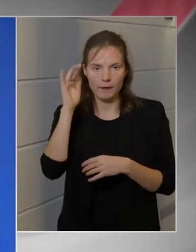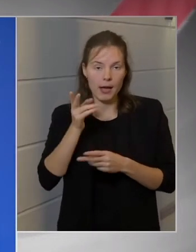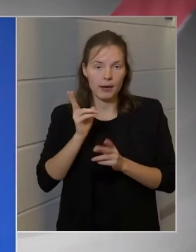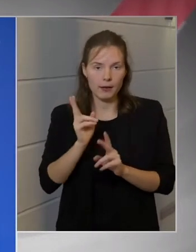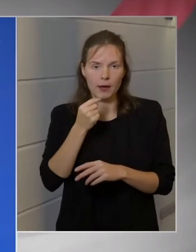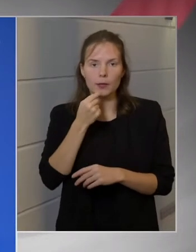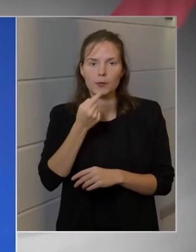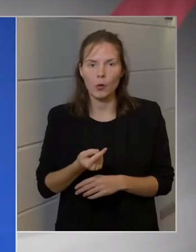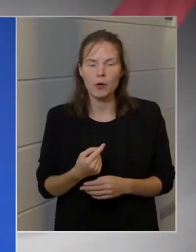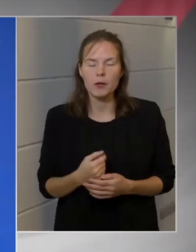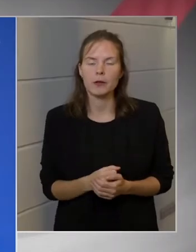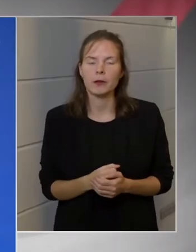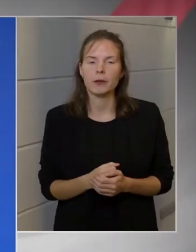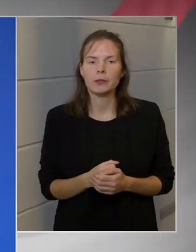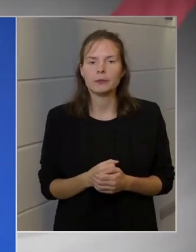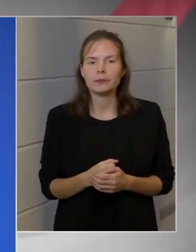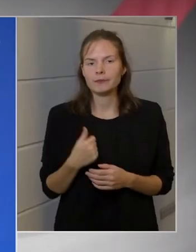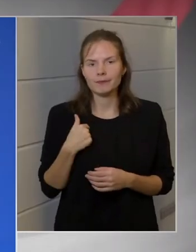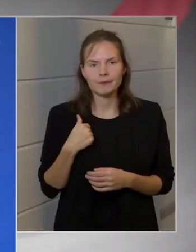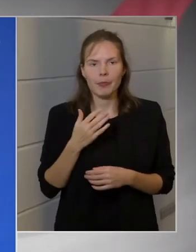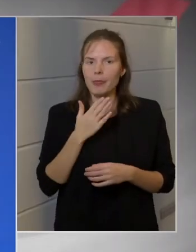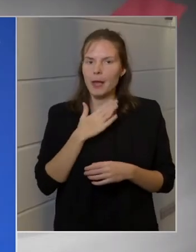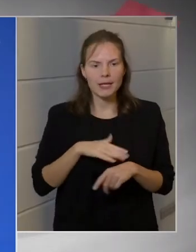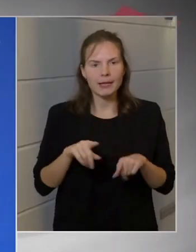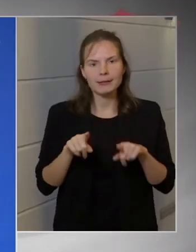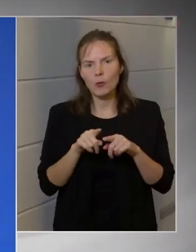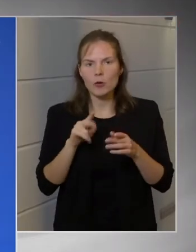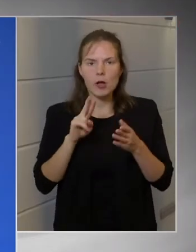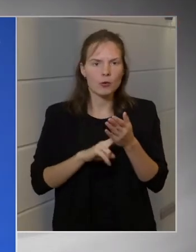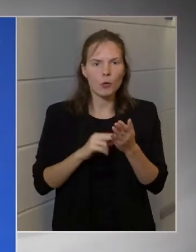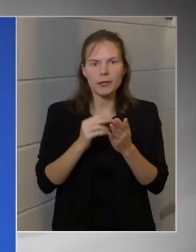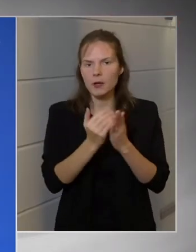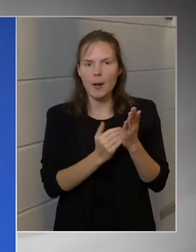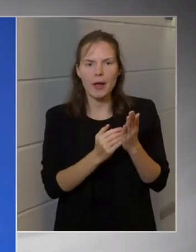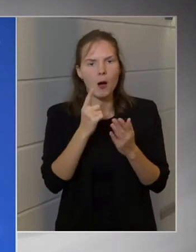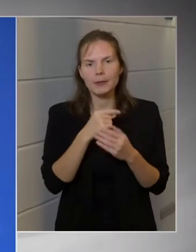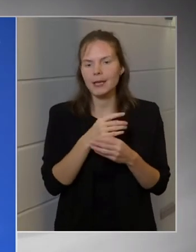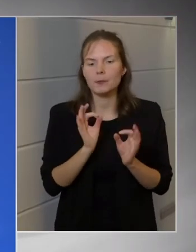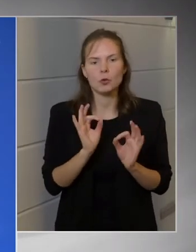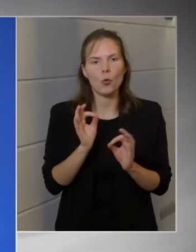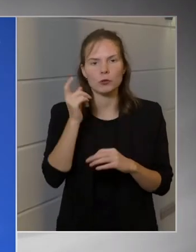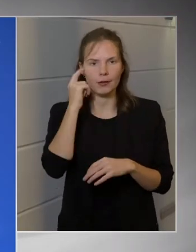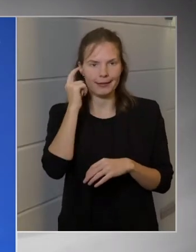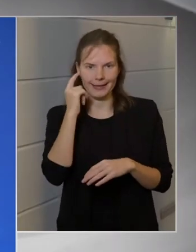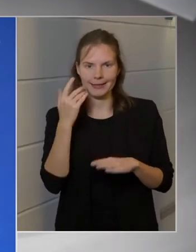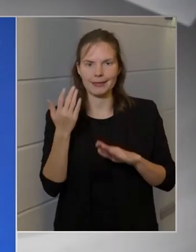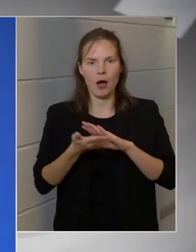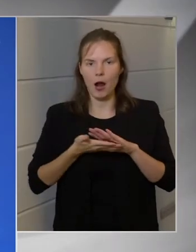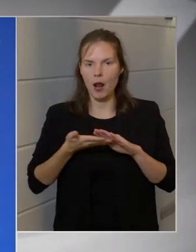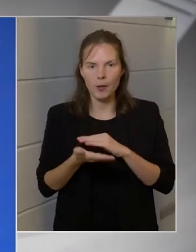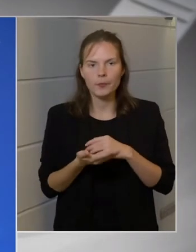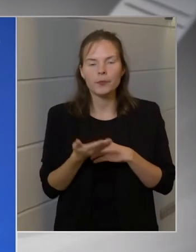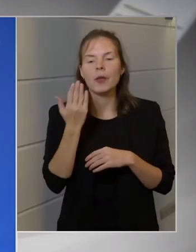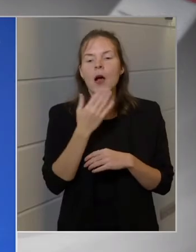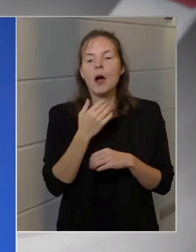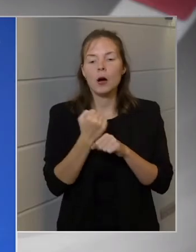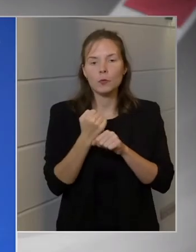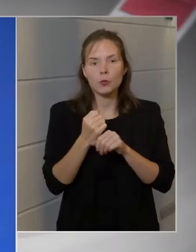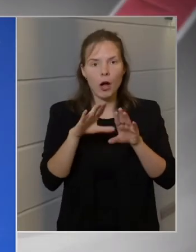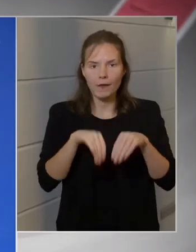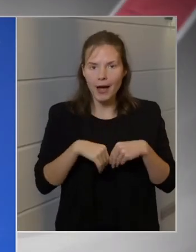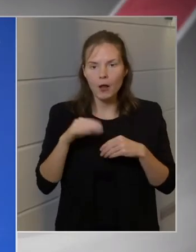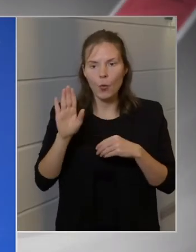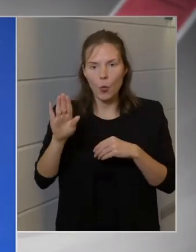mondhat, de én nem is szeretnék olyan jogi szabályozást, ami nem a józanész alapján áll. Tehát ha egy munkavállaló